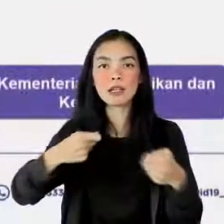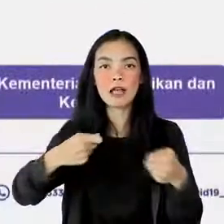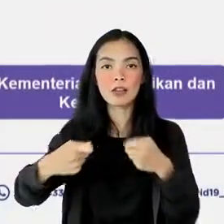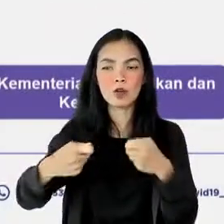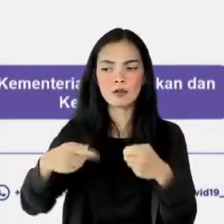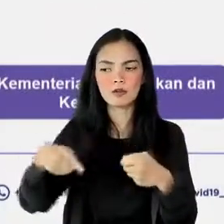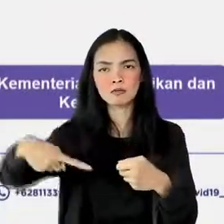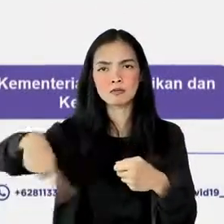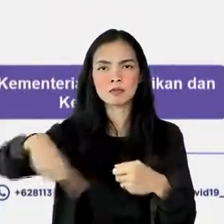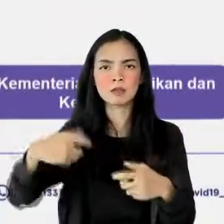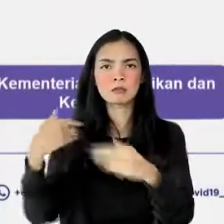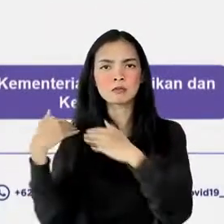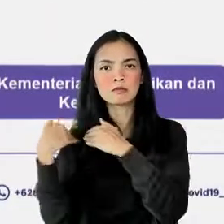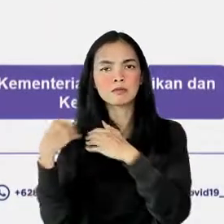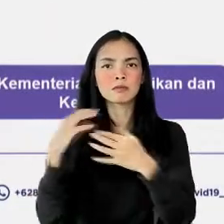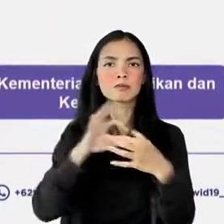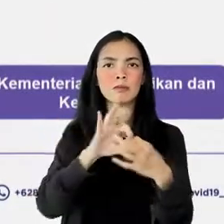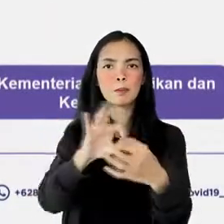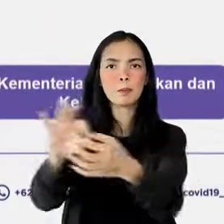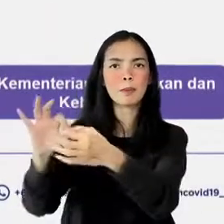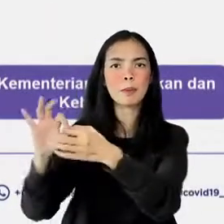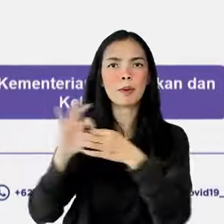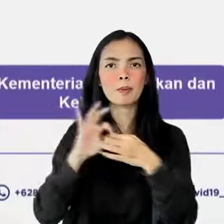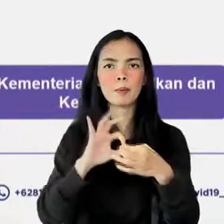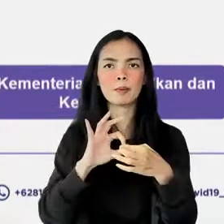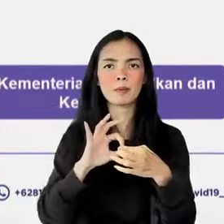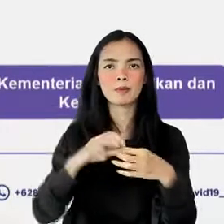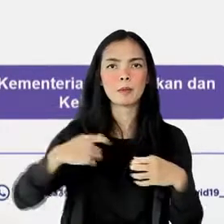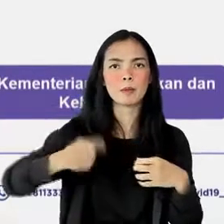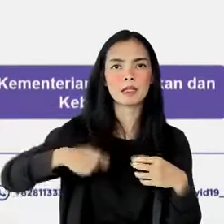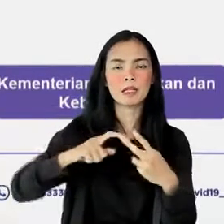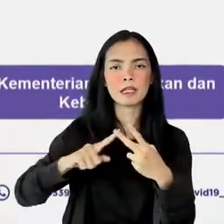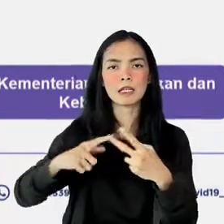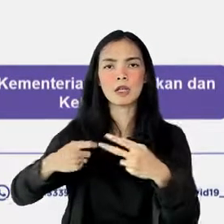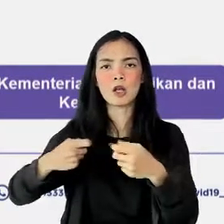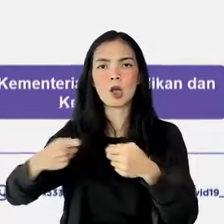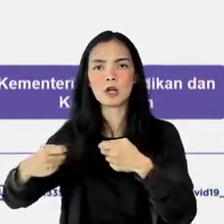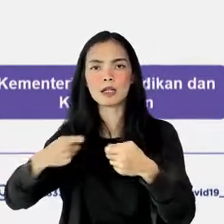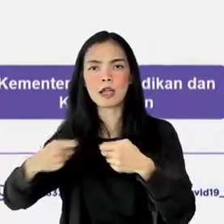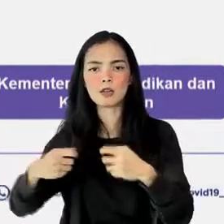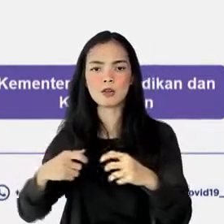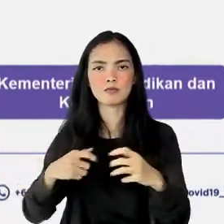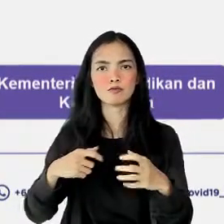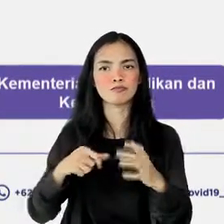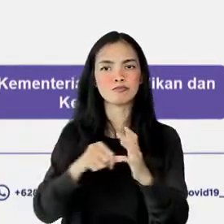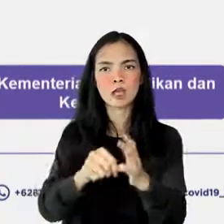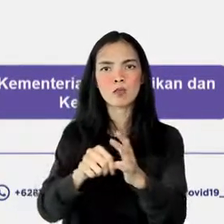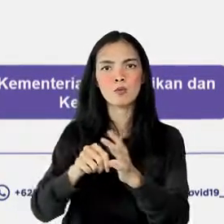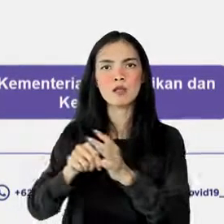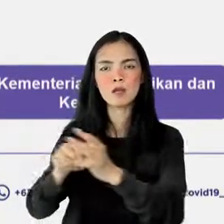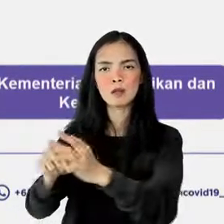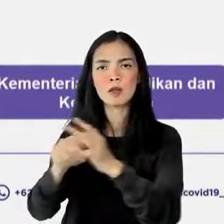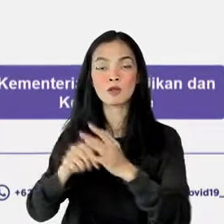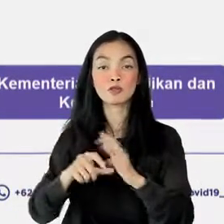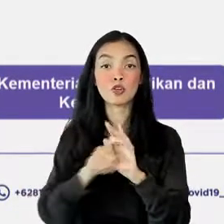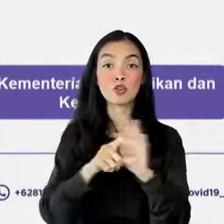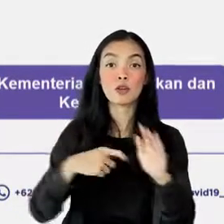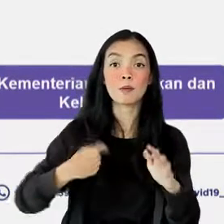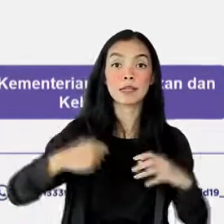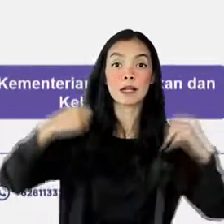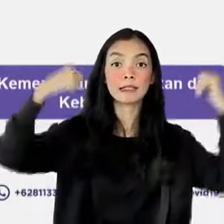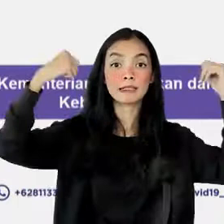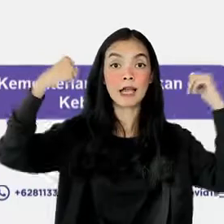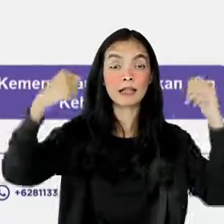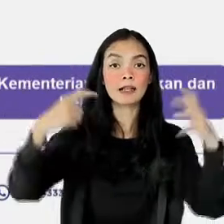mengkoordinir upaya yang dilakukan oleh jajaran menteri. Pertama, Kementerian Kesehatan utamanya melakukan